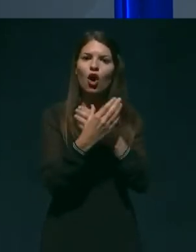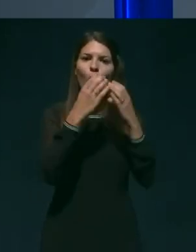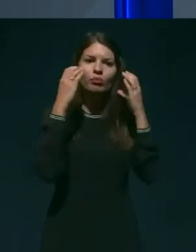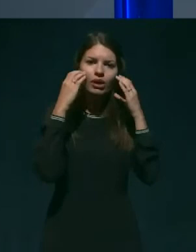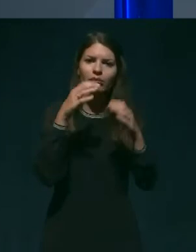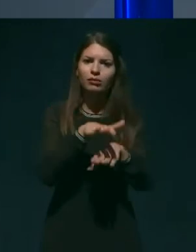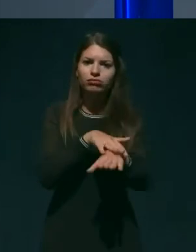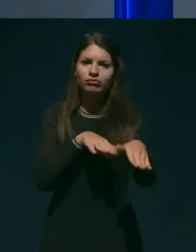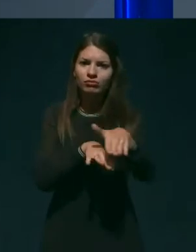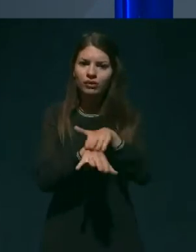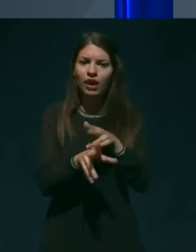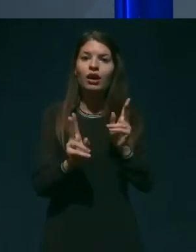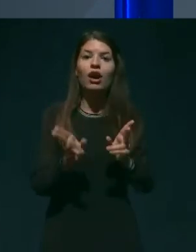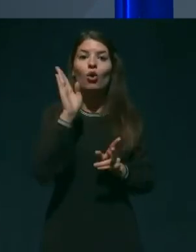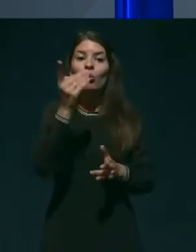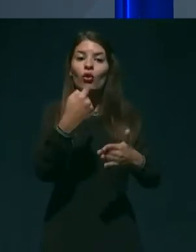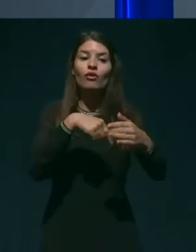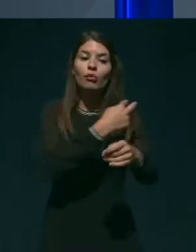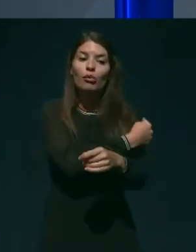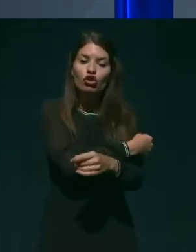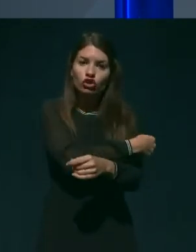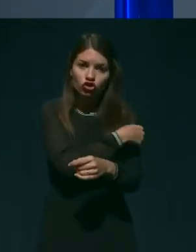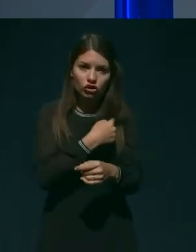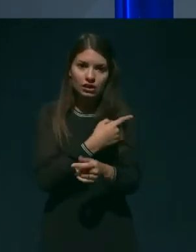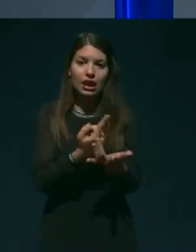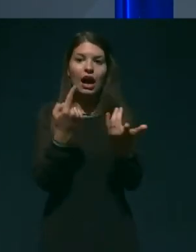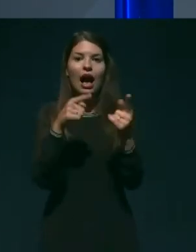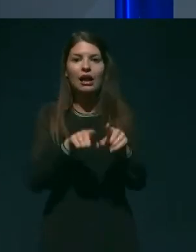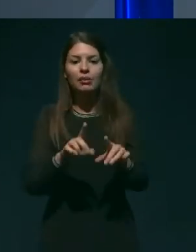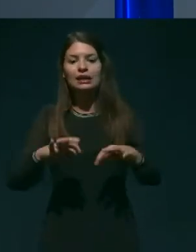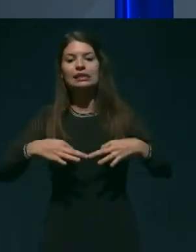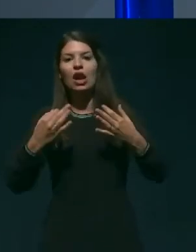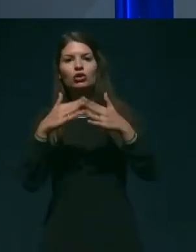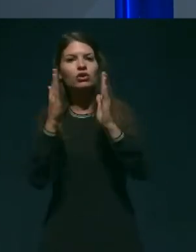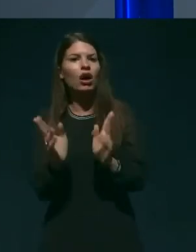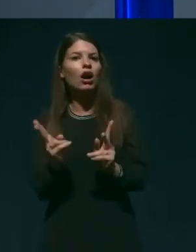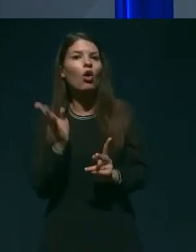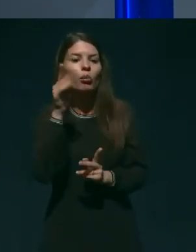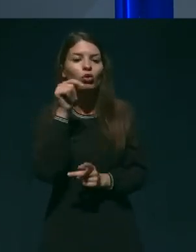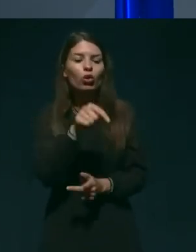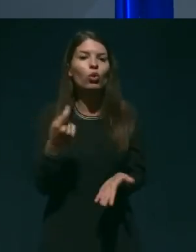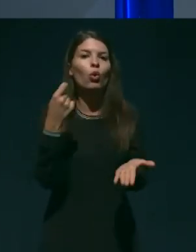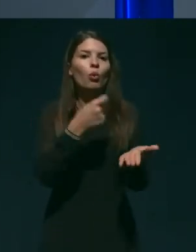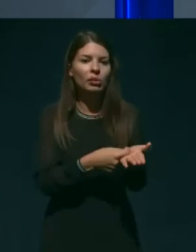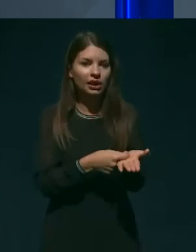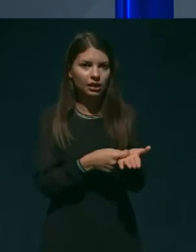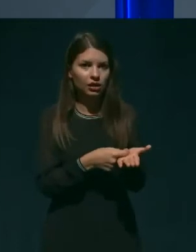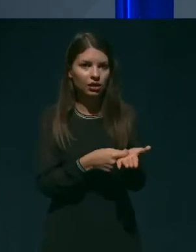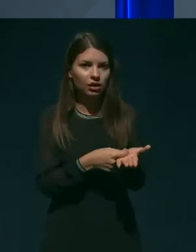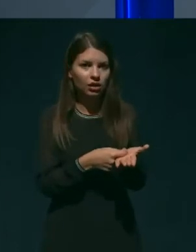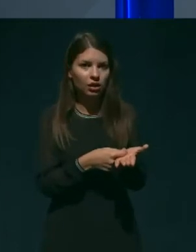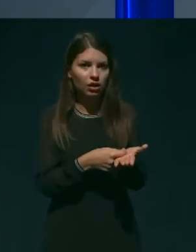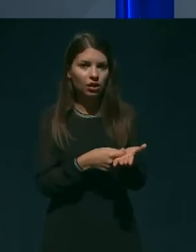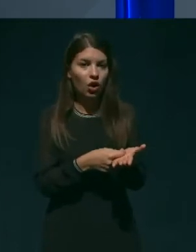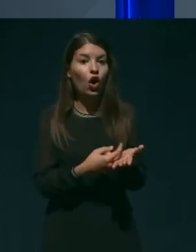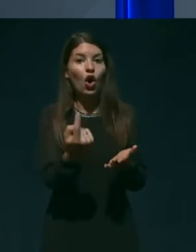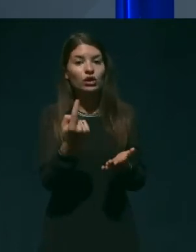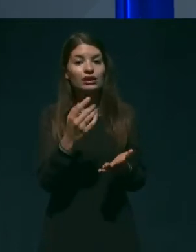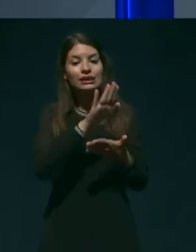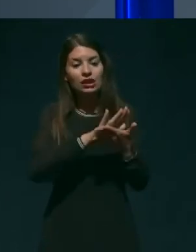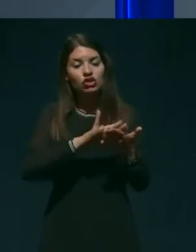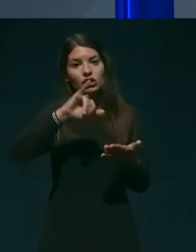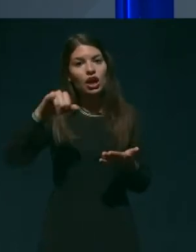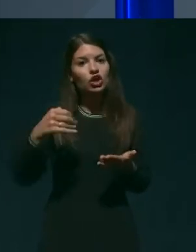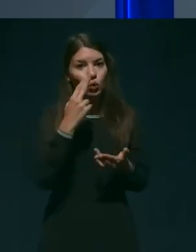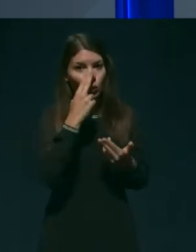bovnišnice in zdravstveni domovi to opremo nabavljali od pravzaprav začetka junija naprej.